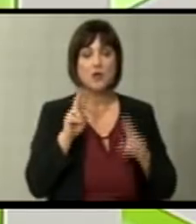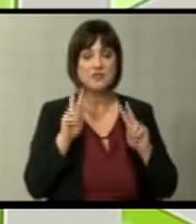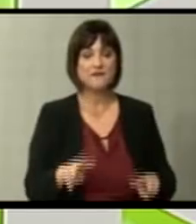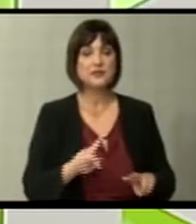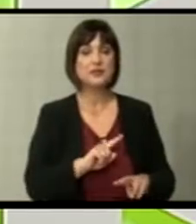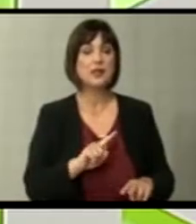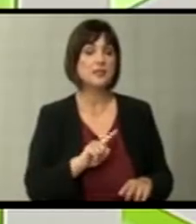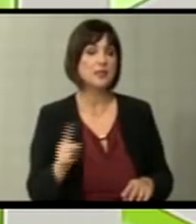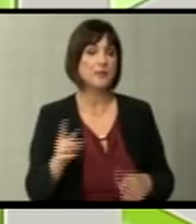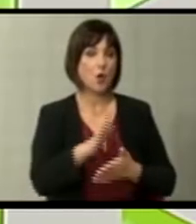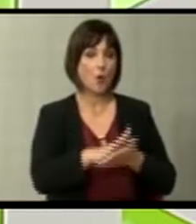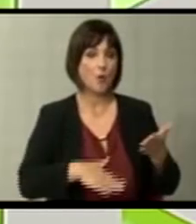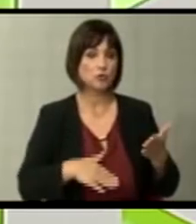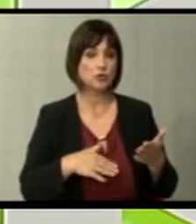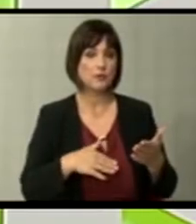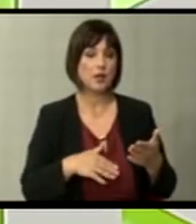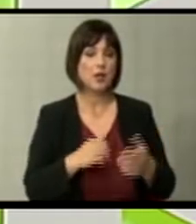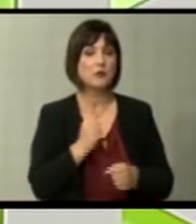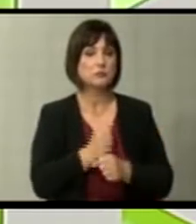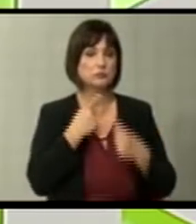вистина ние не го отпочнеме процесот?